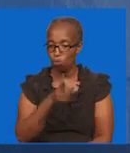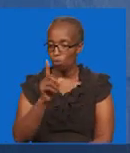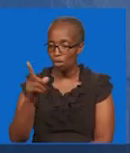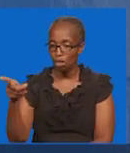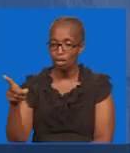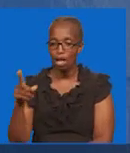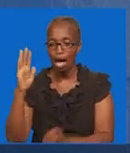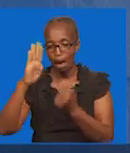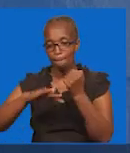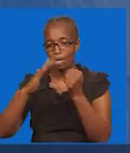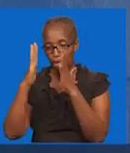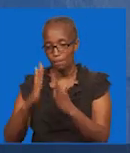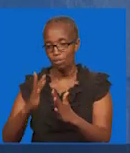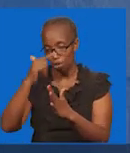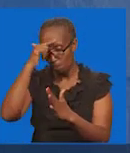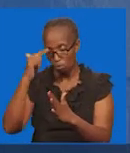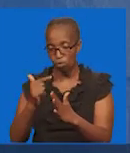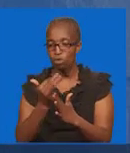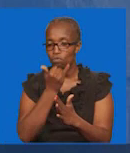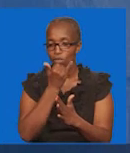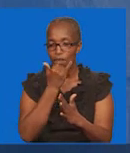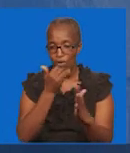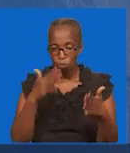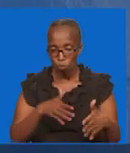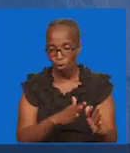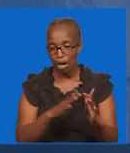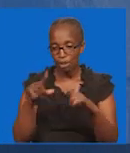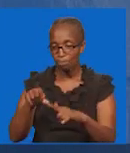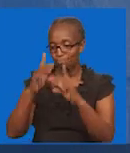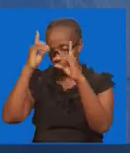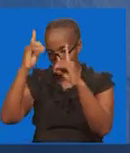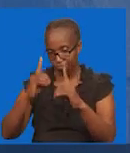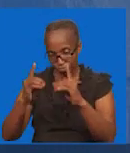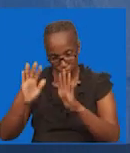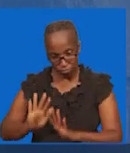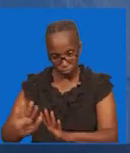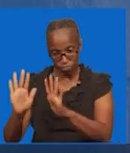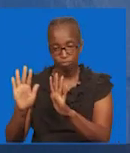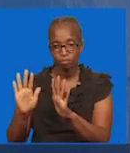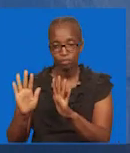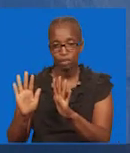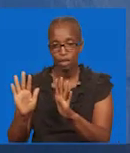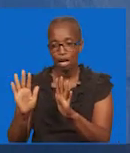ukimwonya mtu mbaya kwa sababu yanjia yake Kusudi ayache Wala yeye